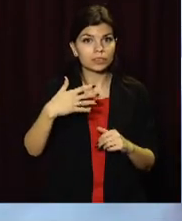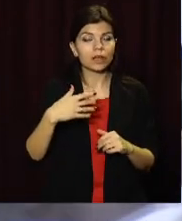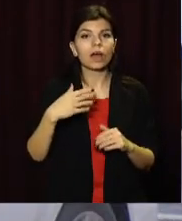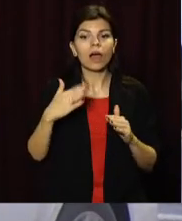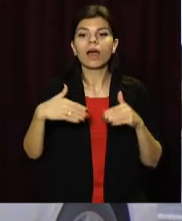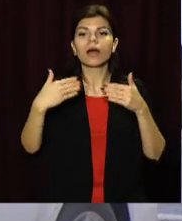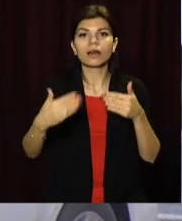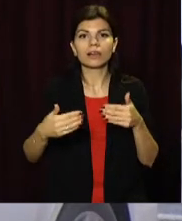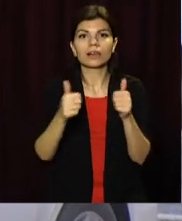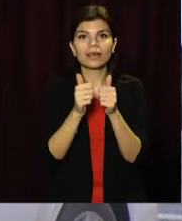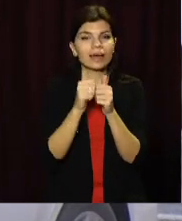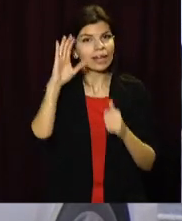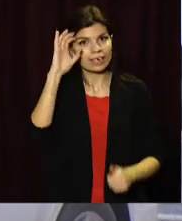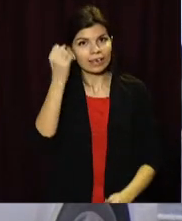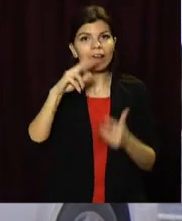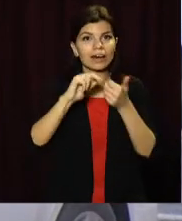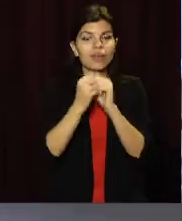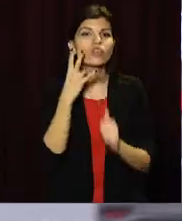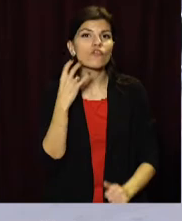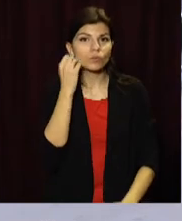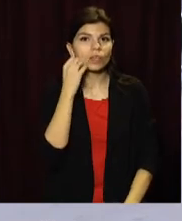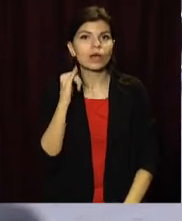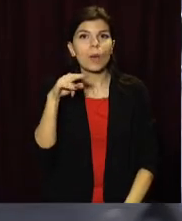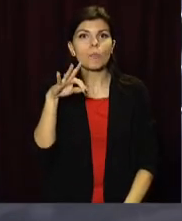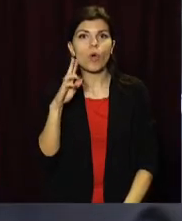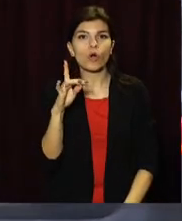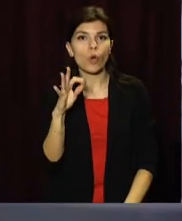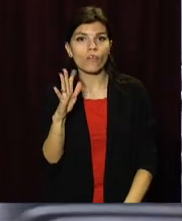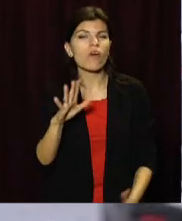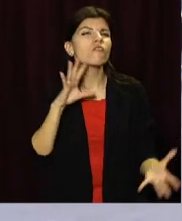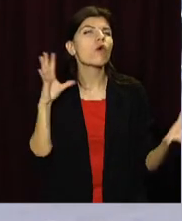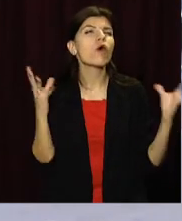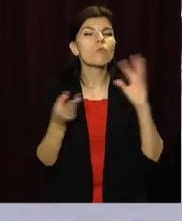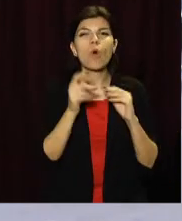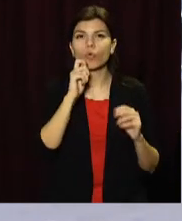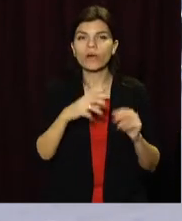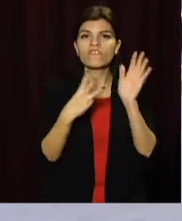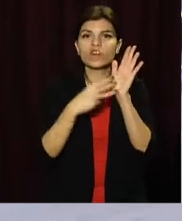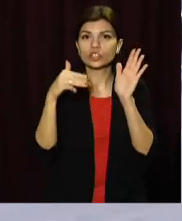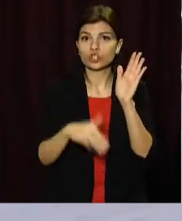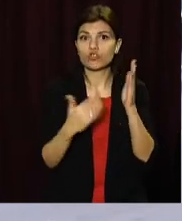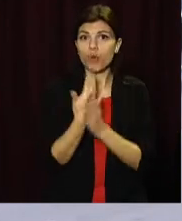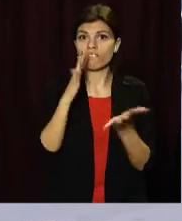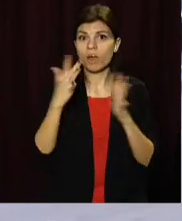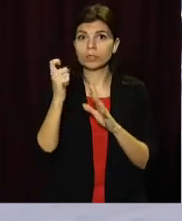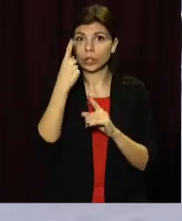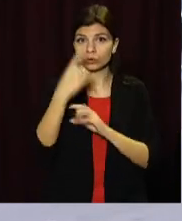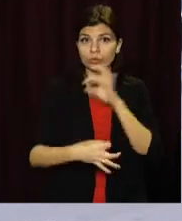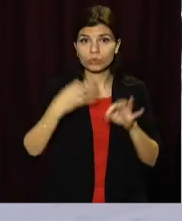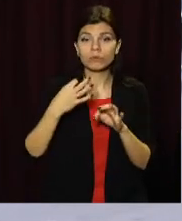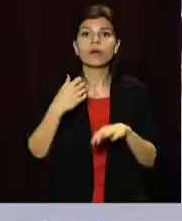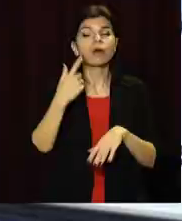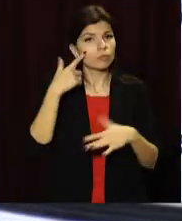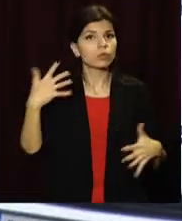Наступають йому на п'яти Кривий Ріг, Кам'янське, Новомосковськ та Покров. За халом в Україні майже 8 тисяч нових випадків. Традиційно